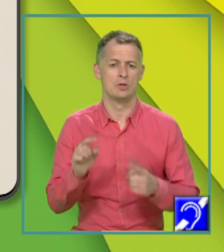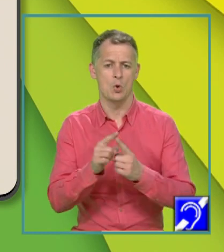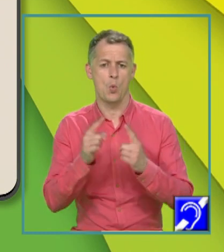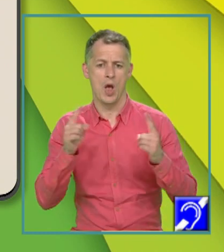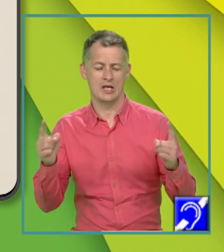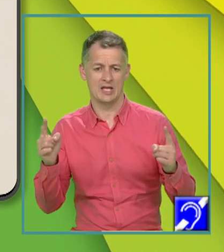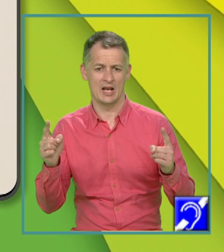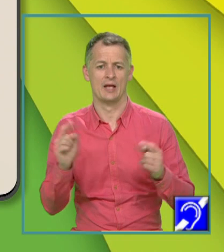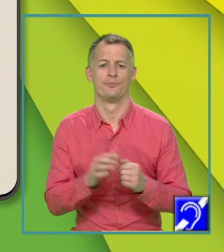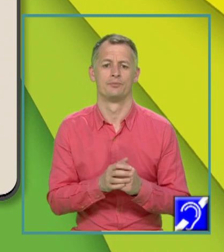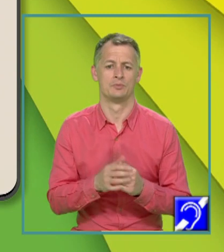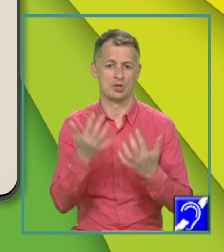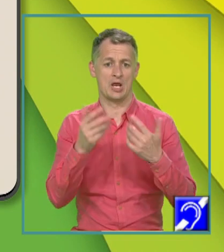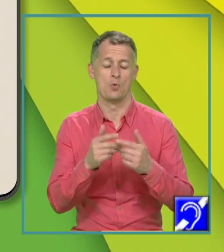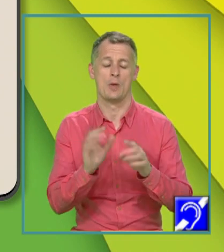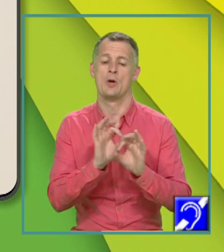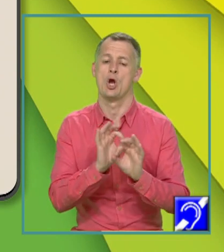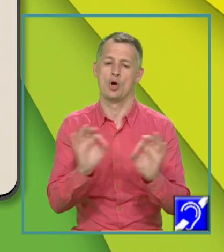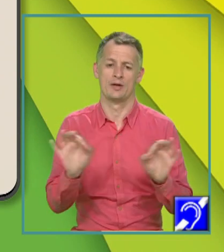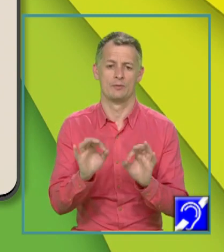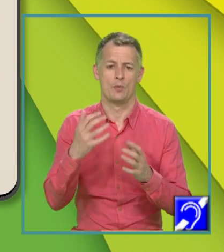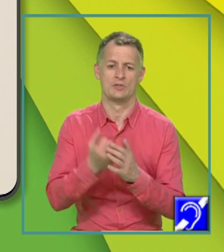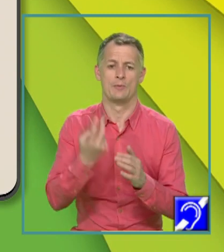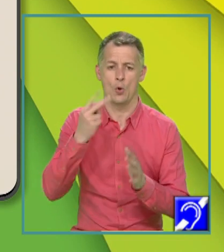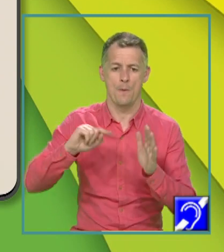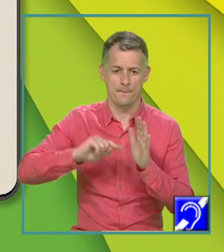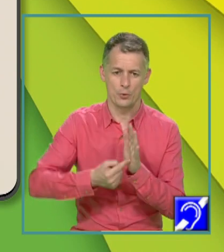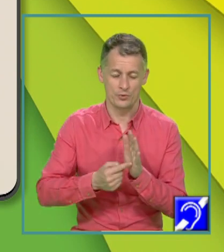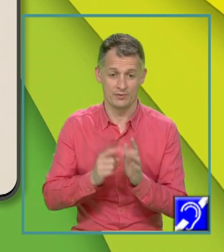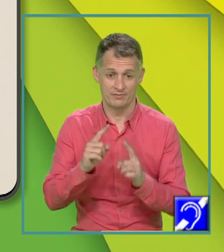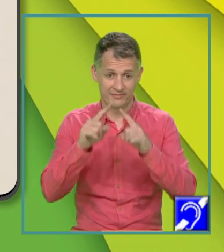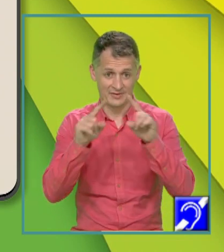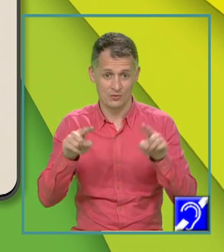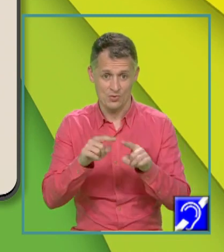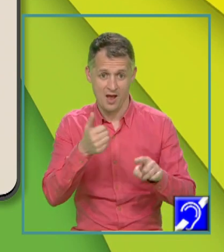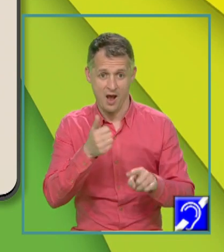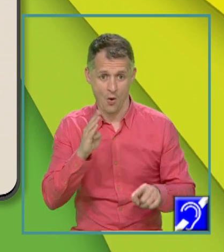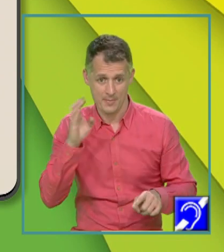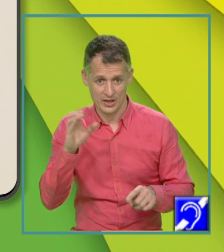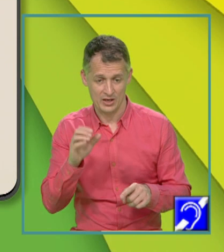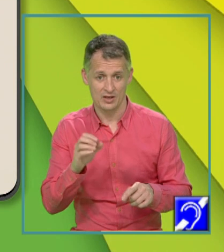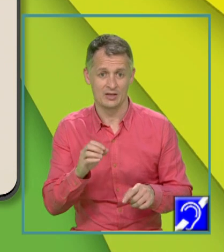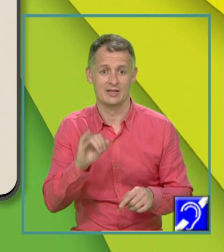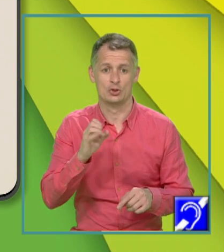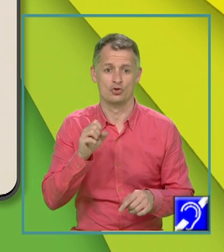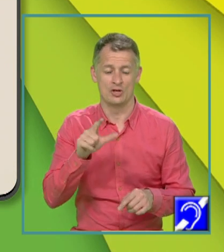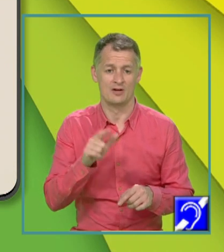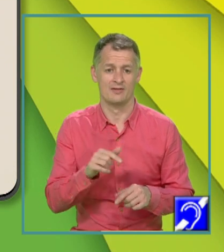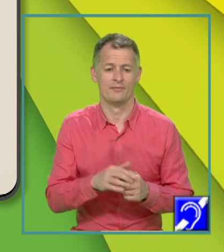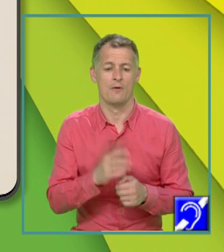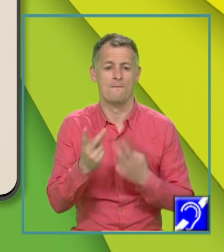coordonate și le vom calcula corect vom obține două puncte. Triunghiul AOB dreptunghi chisoșcel folosind